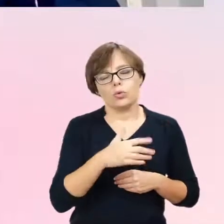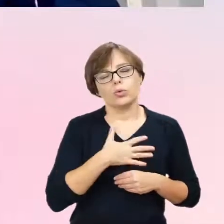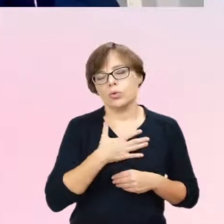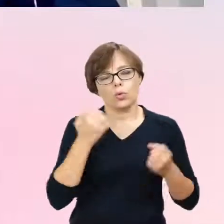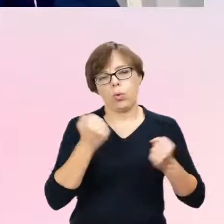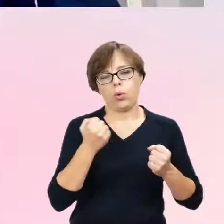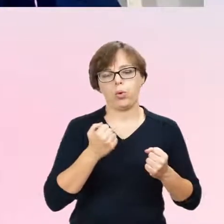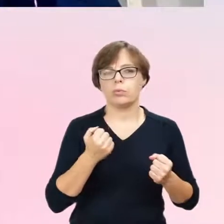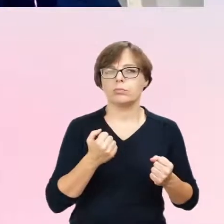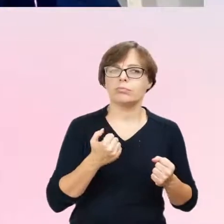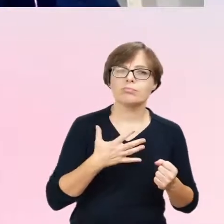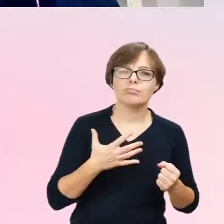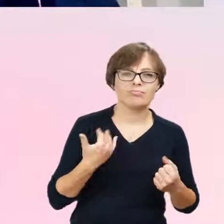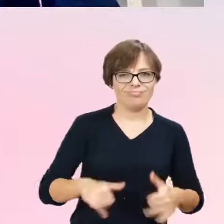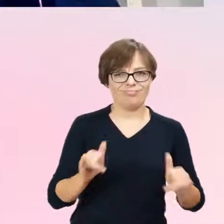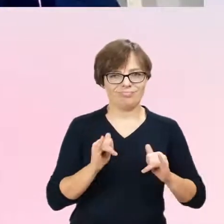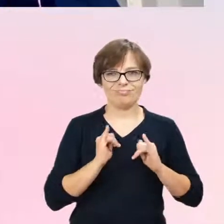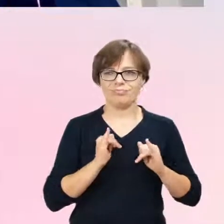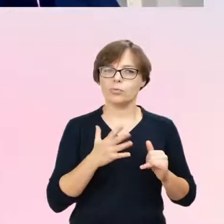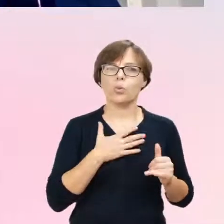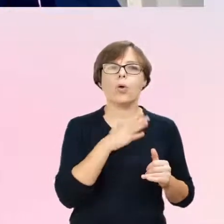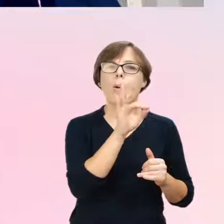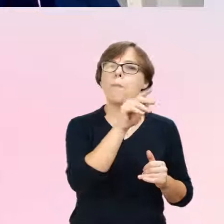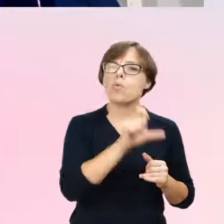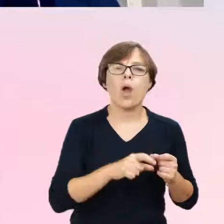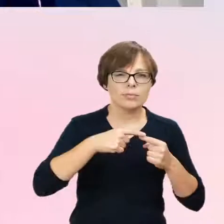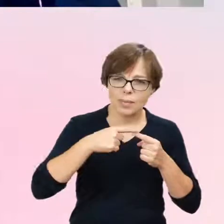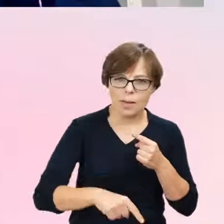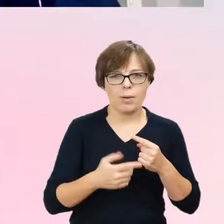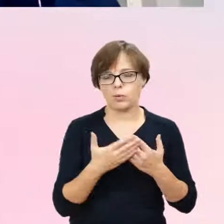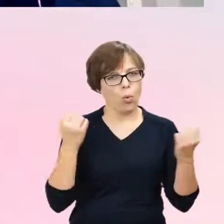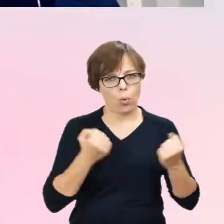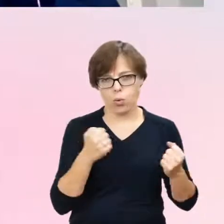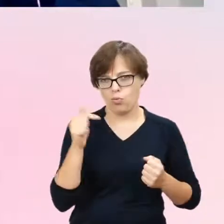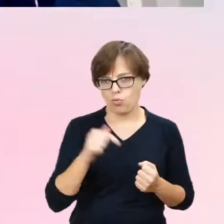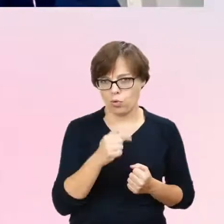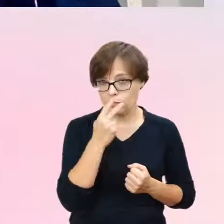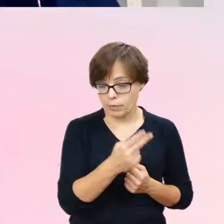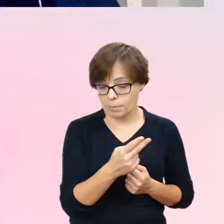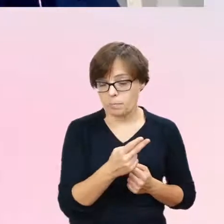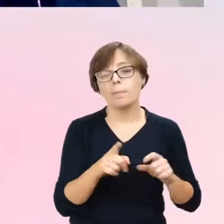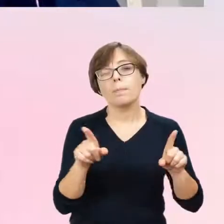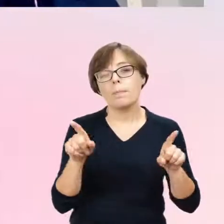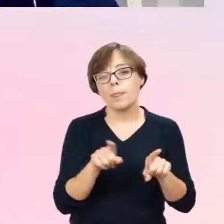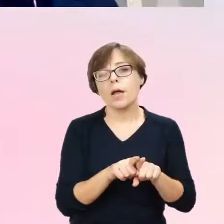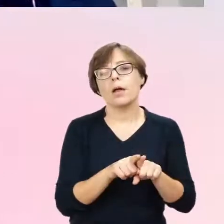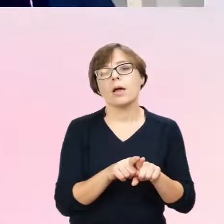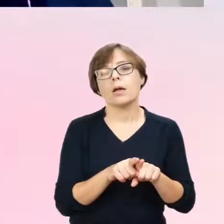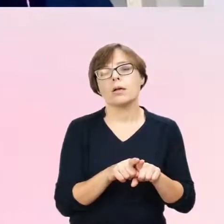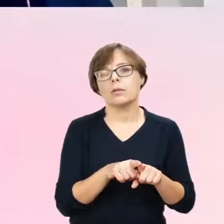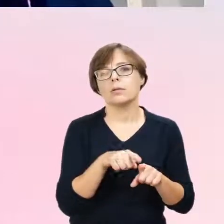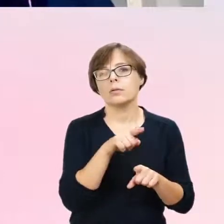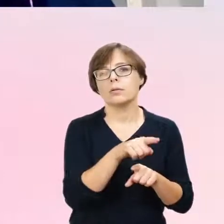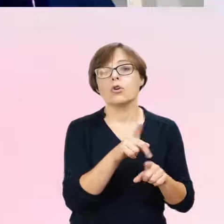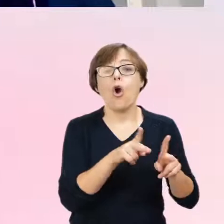wzorzec taki uporczywy dezaprobaty płci i musi być znaczące nasilenie dysforii